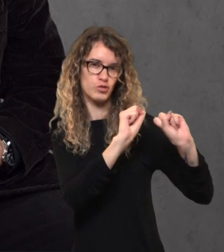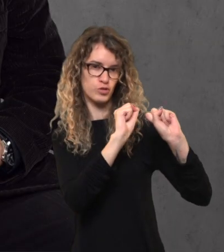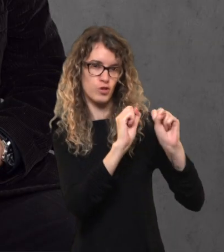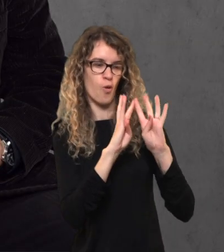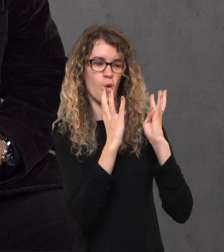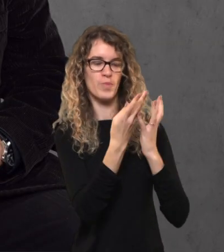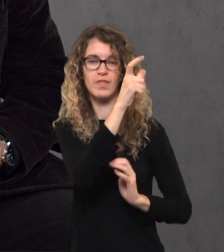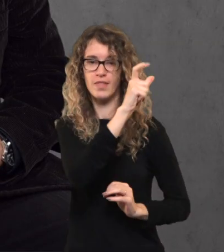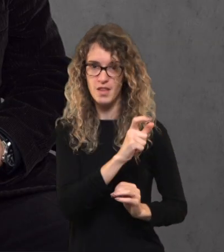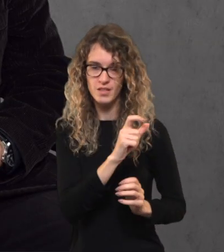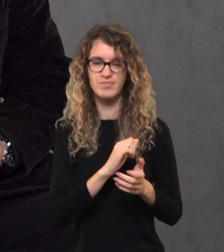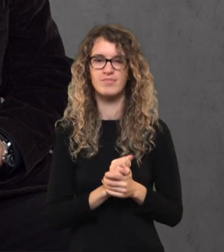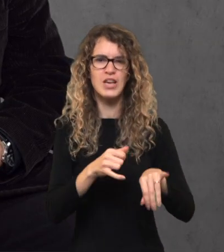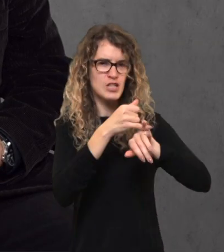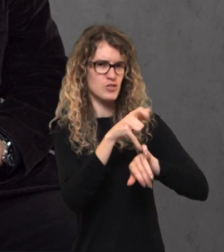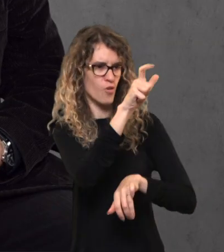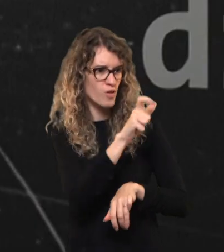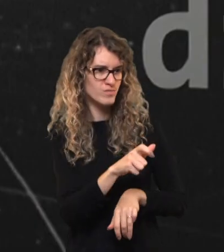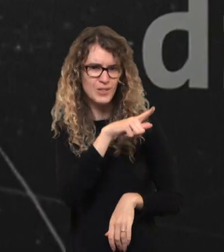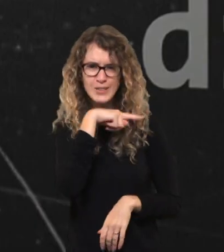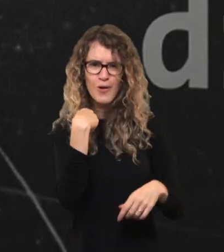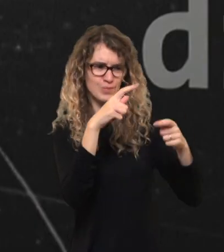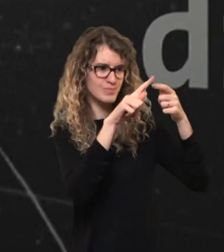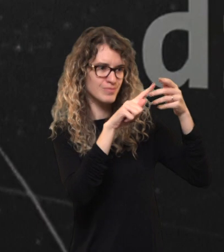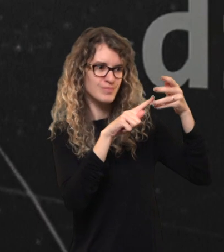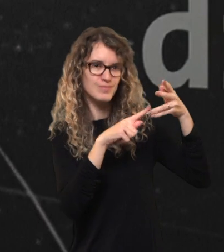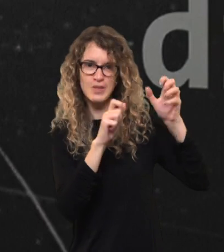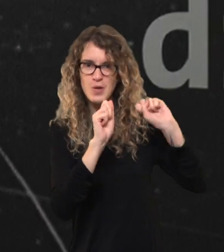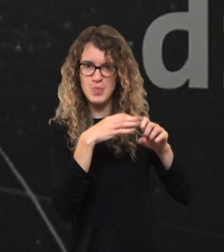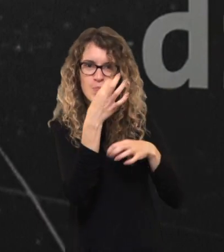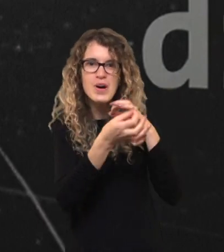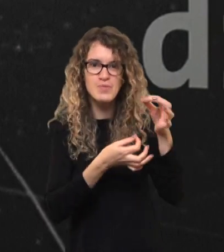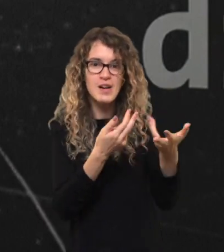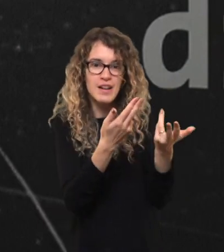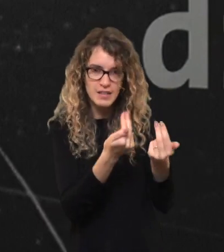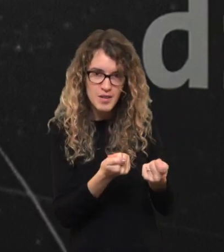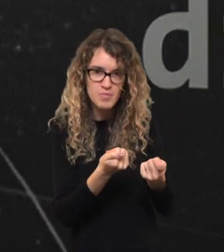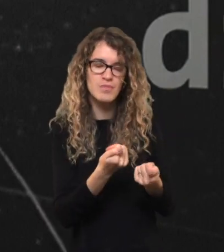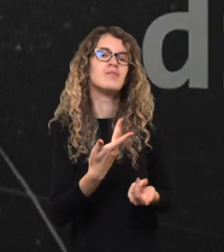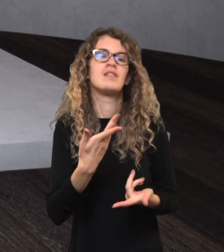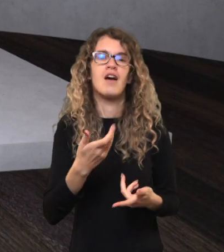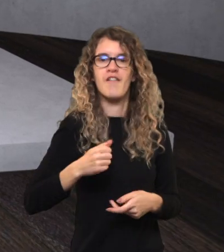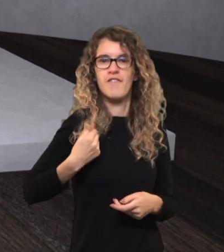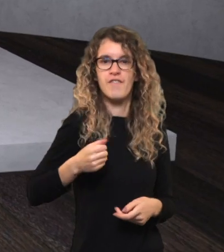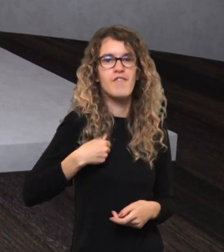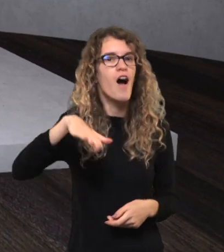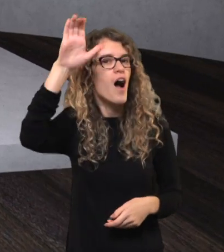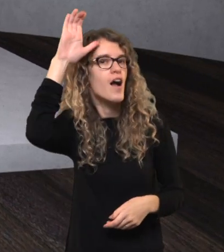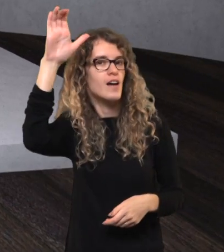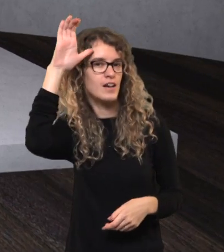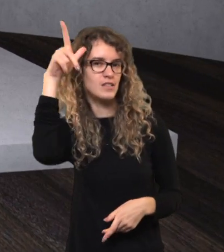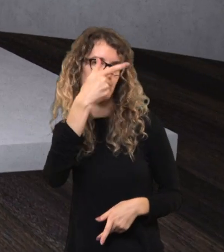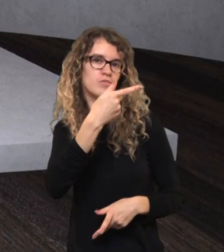gynybos komiteto narys, istorikas. Šiaip galima daug prišnekėti, kaip sakant, buvęs karo akademijos prorektorius.